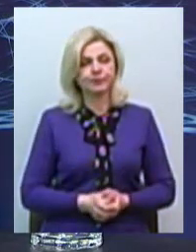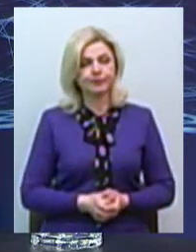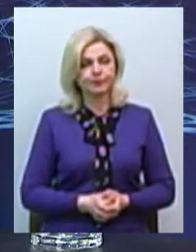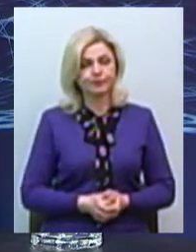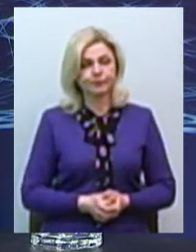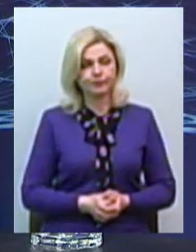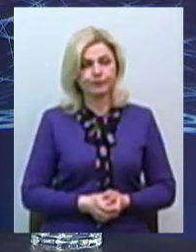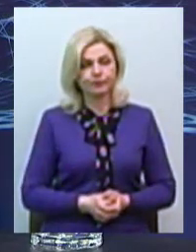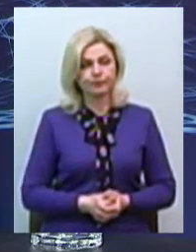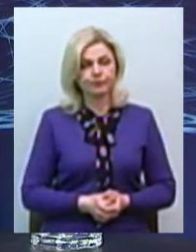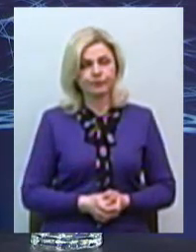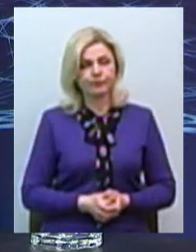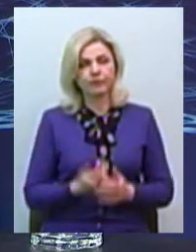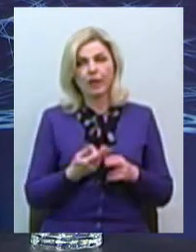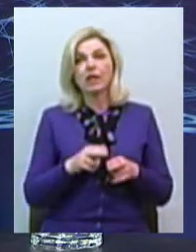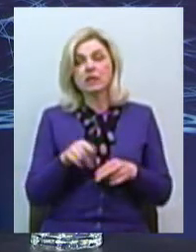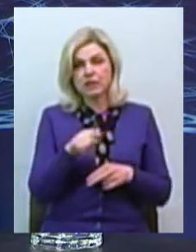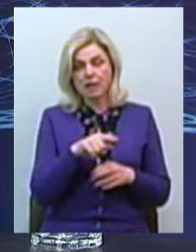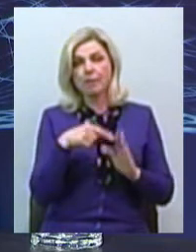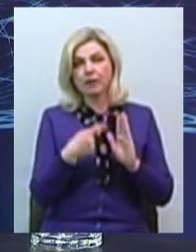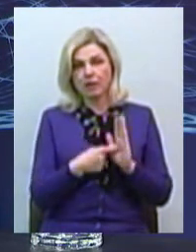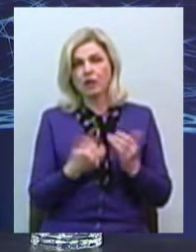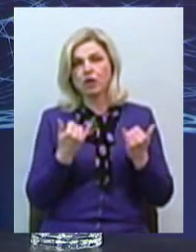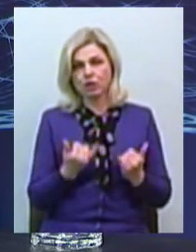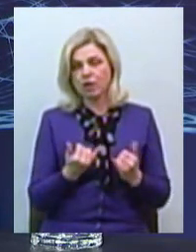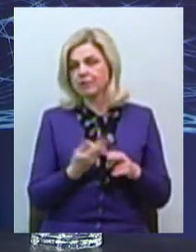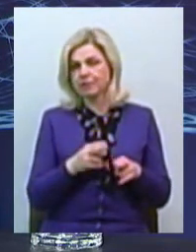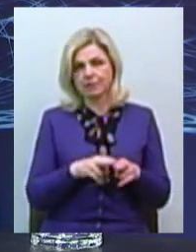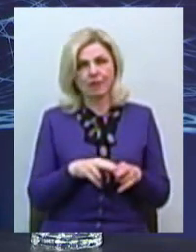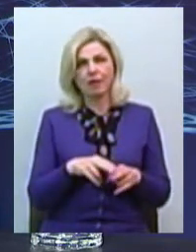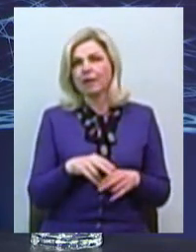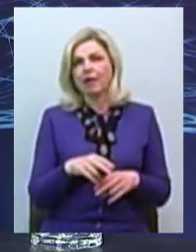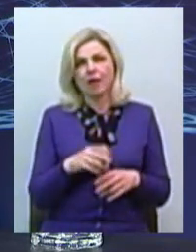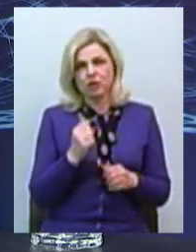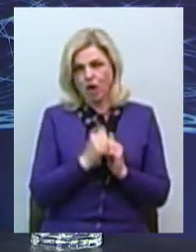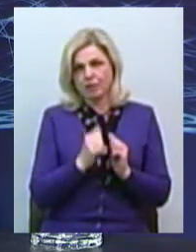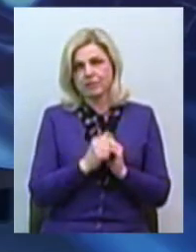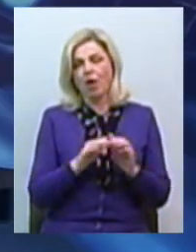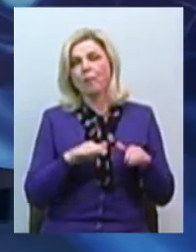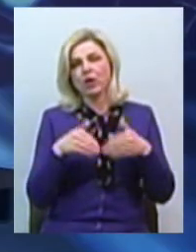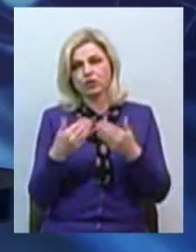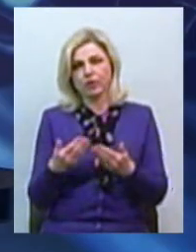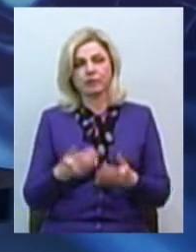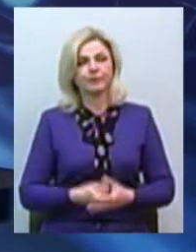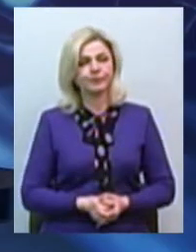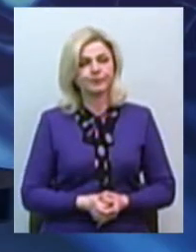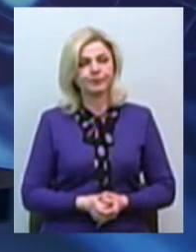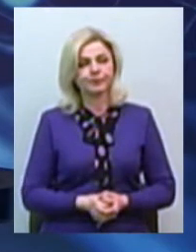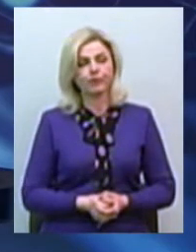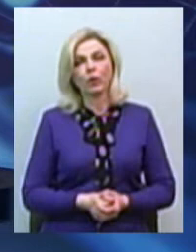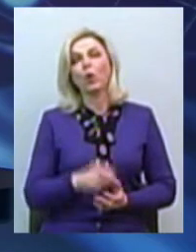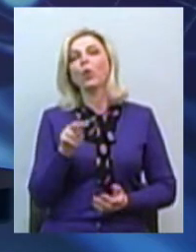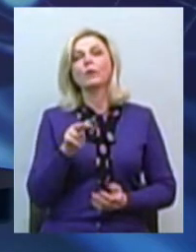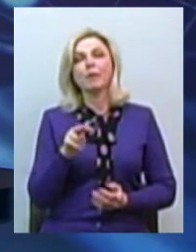В зв'язку з цим, от саме ці питання зараз перебувають у топі звернення. Людмила, будь ласка, в мене питання